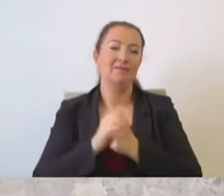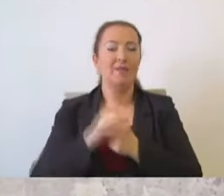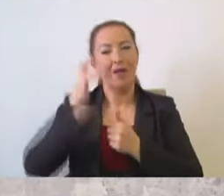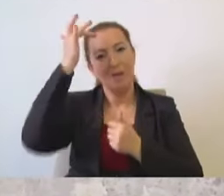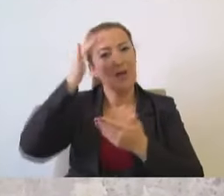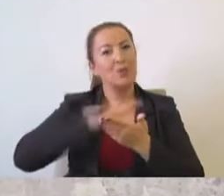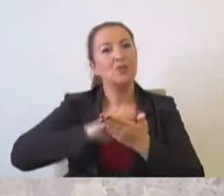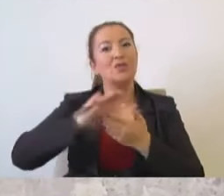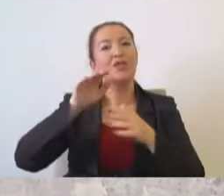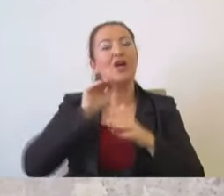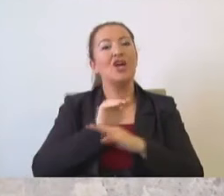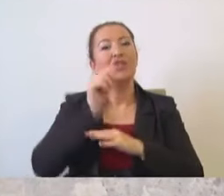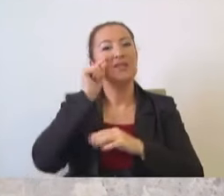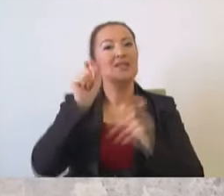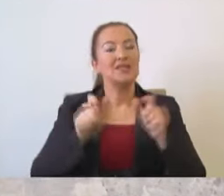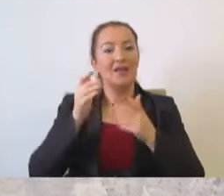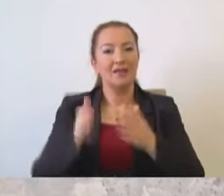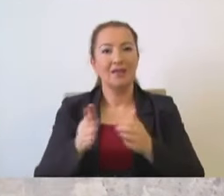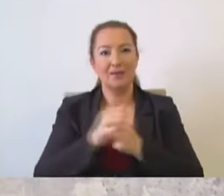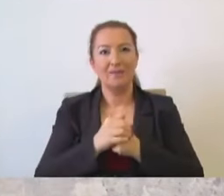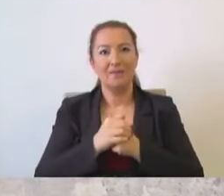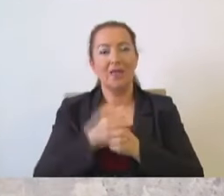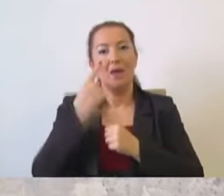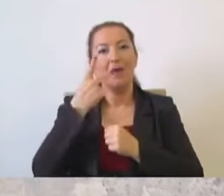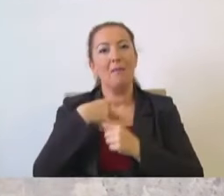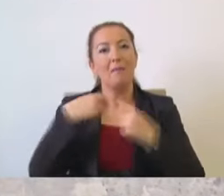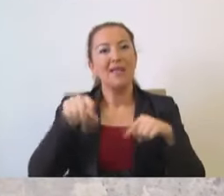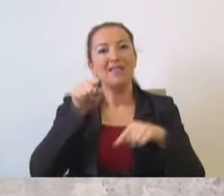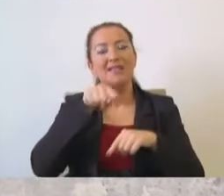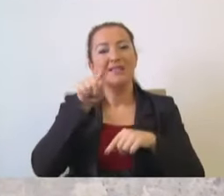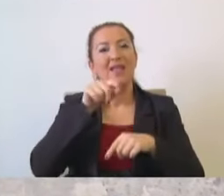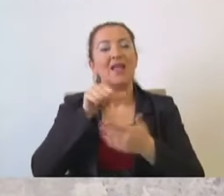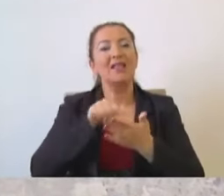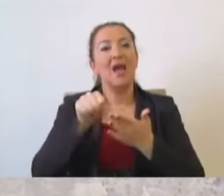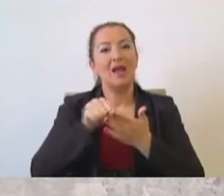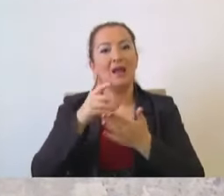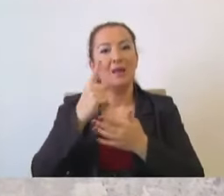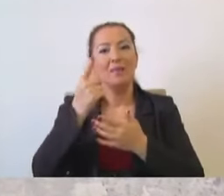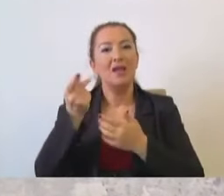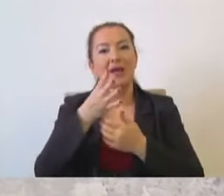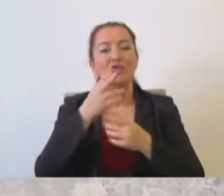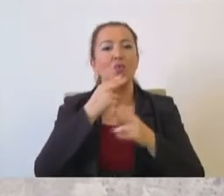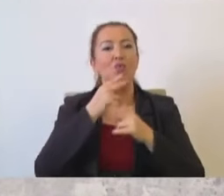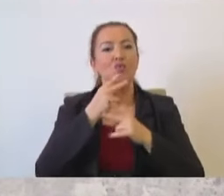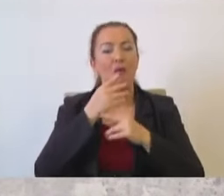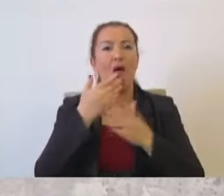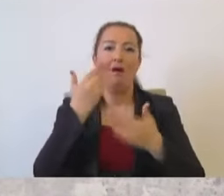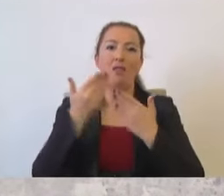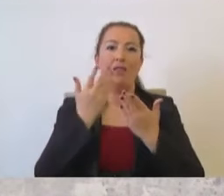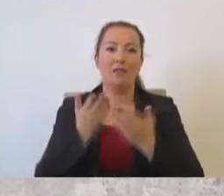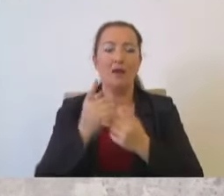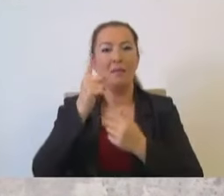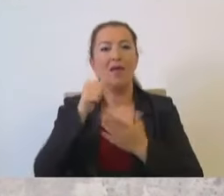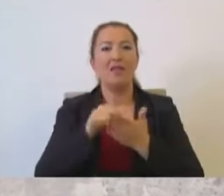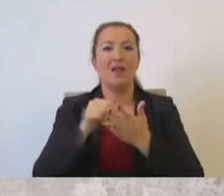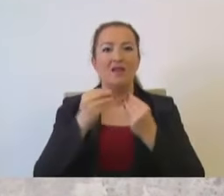Beylikdüzü'nde yaşayan insanların. Bakın ben size tarihlerle birkaç konuşmadan bahsedeyim.